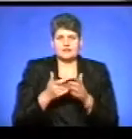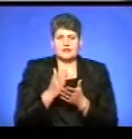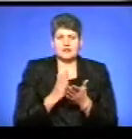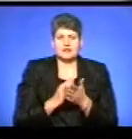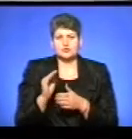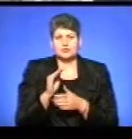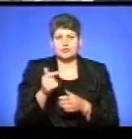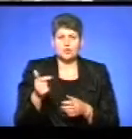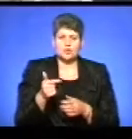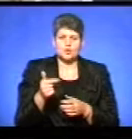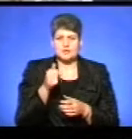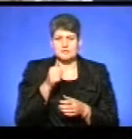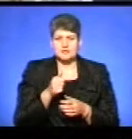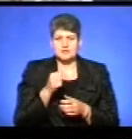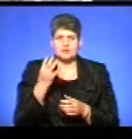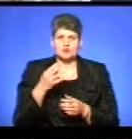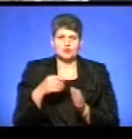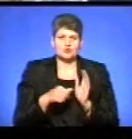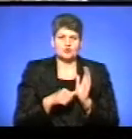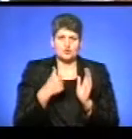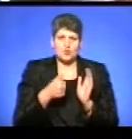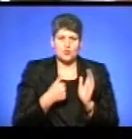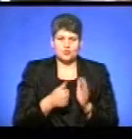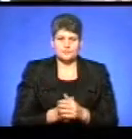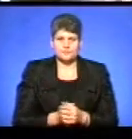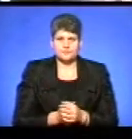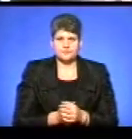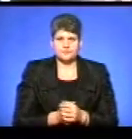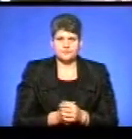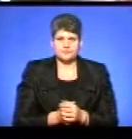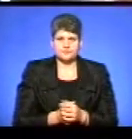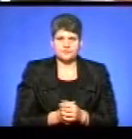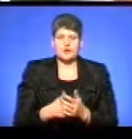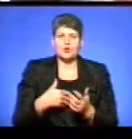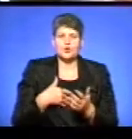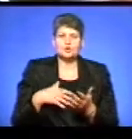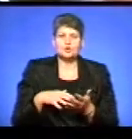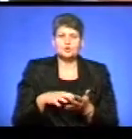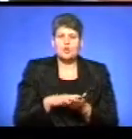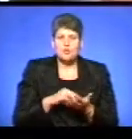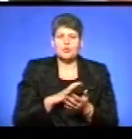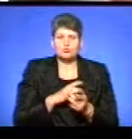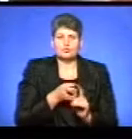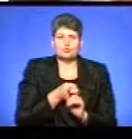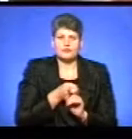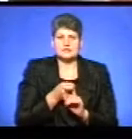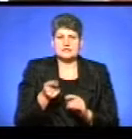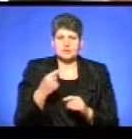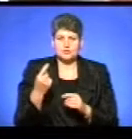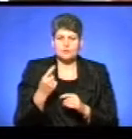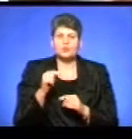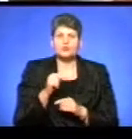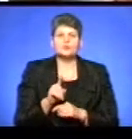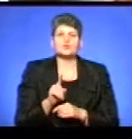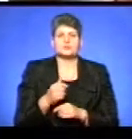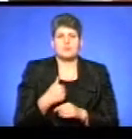1946 року. Голдомор був пов'язаний, звичайно, з Тернопільщиною, тому